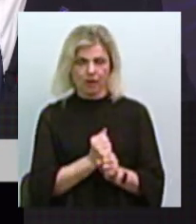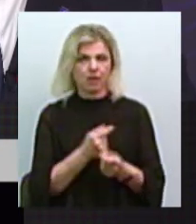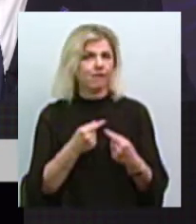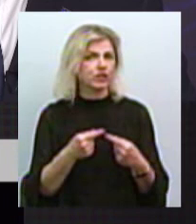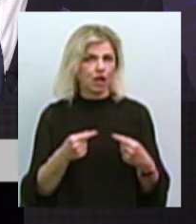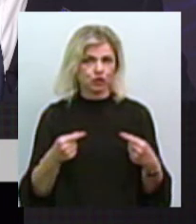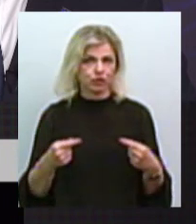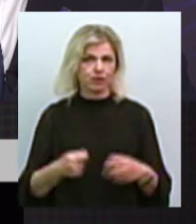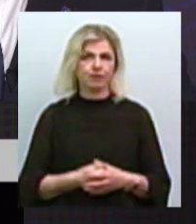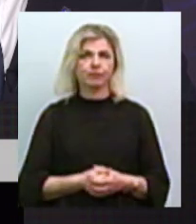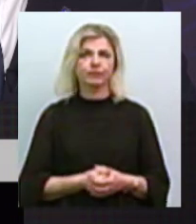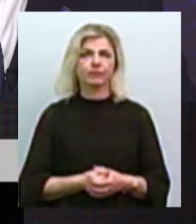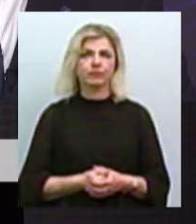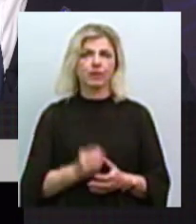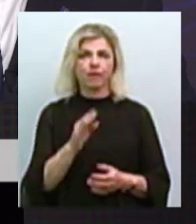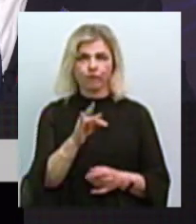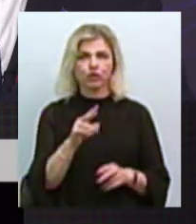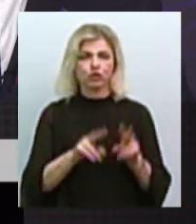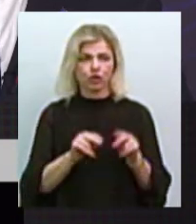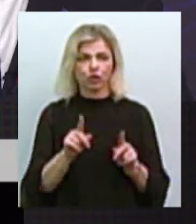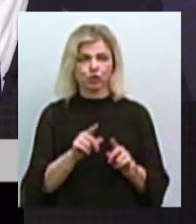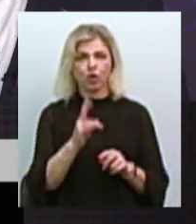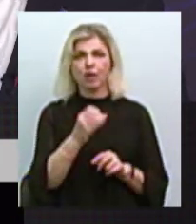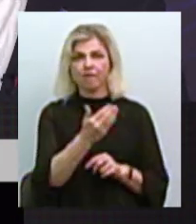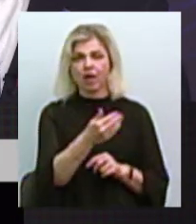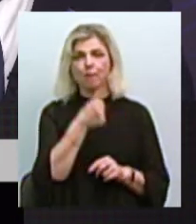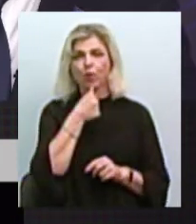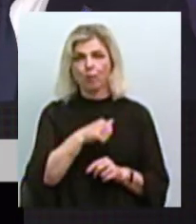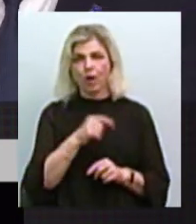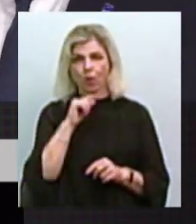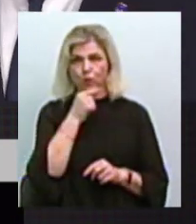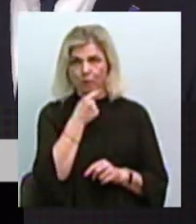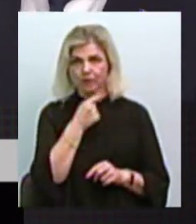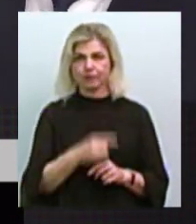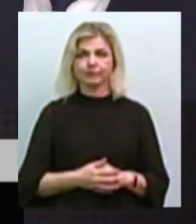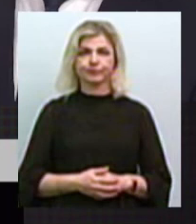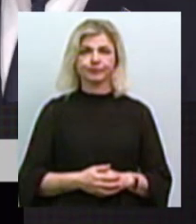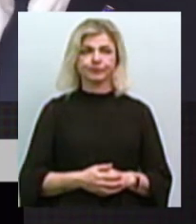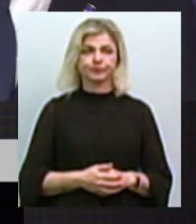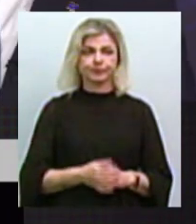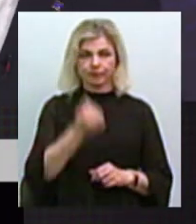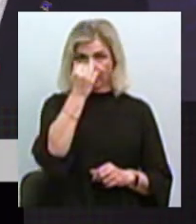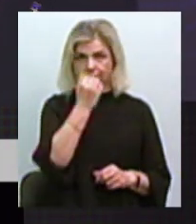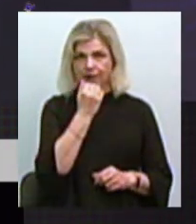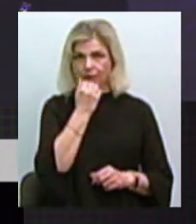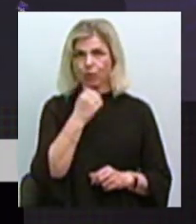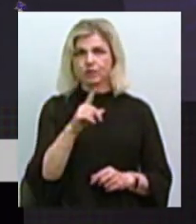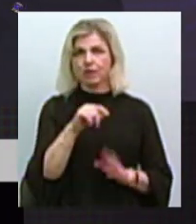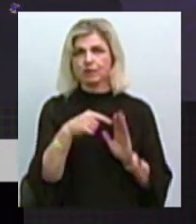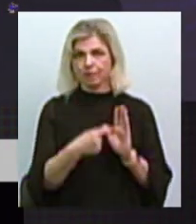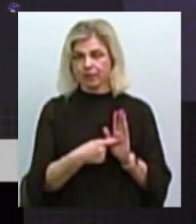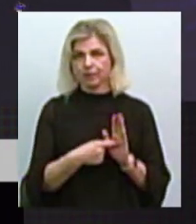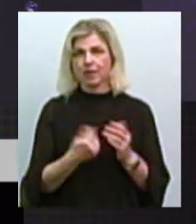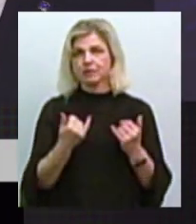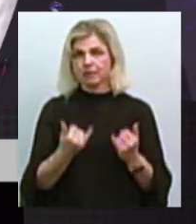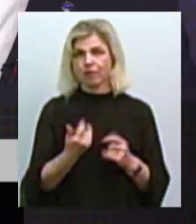Я Тобто, ви вважаєте, що на вас спробують зекономити. Будь ласка, Дмитрий. Реагуйте. Дякую за запитання. Воно, до речі, на